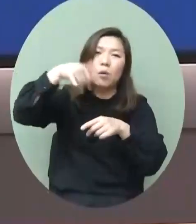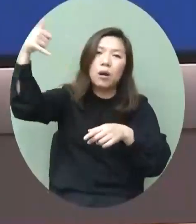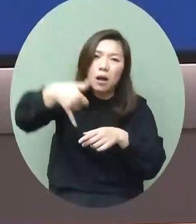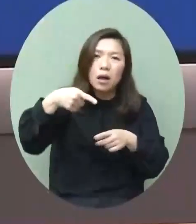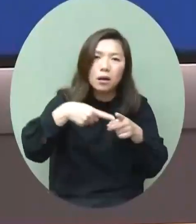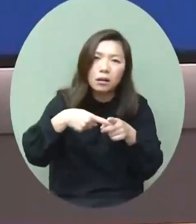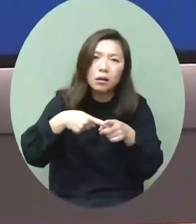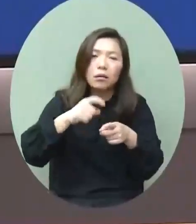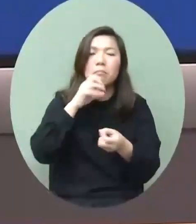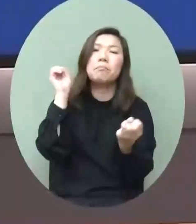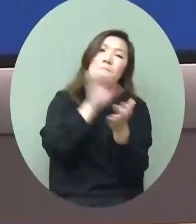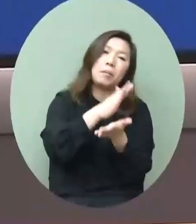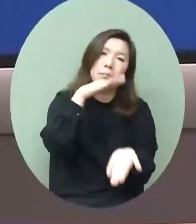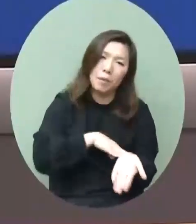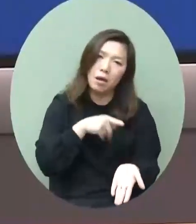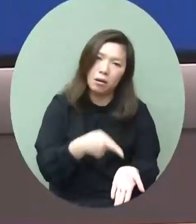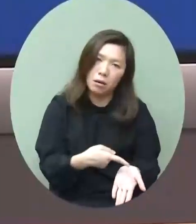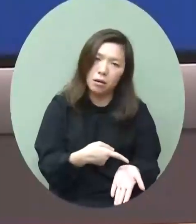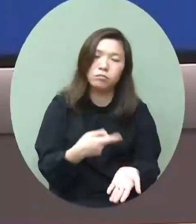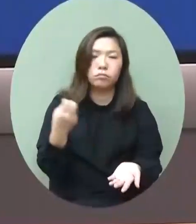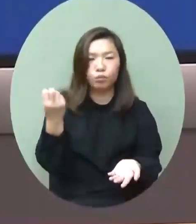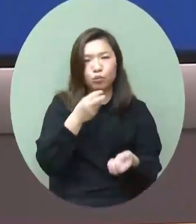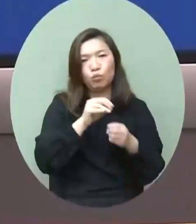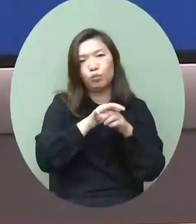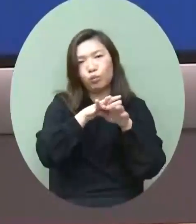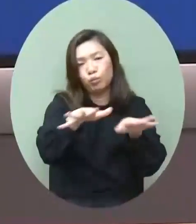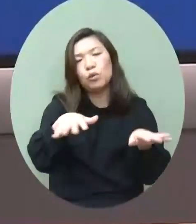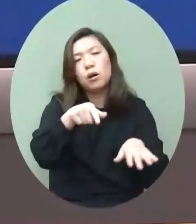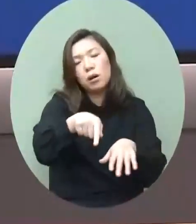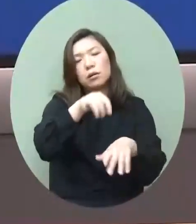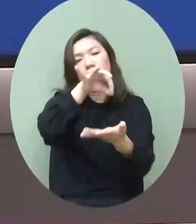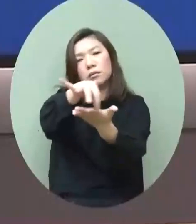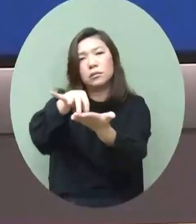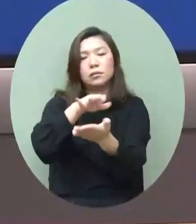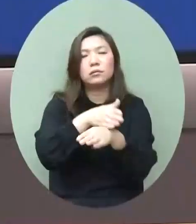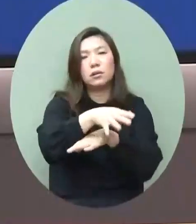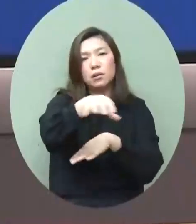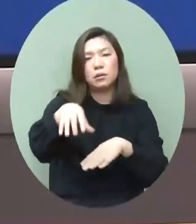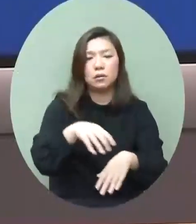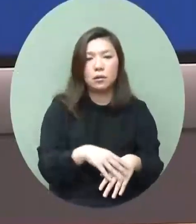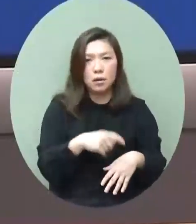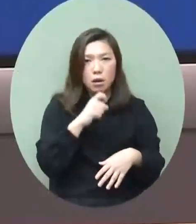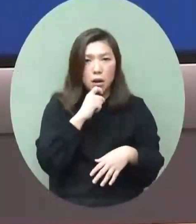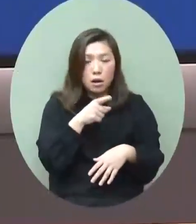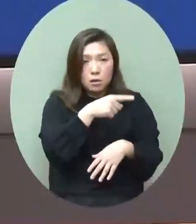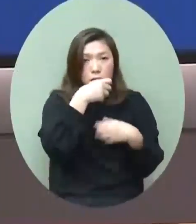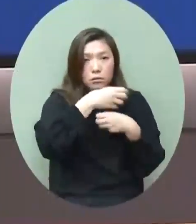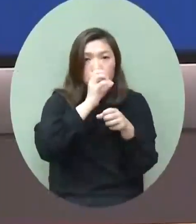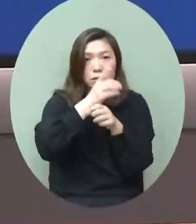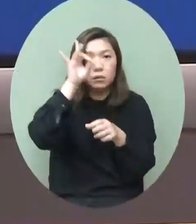傳播了病毒給他從而走入社區但是無論如何我們每一間的